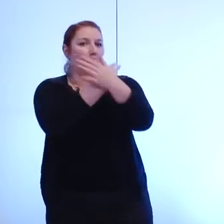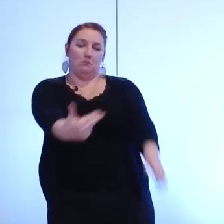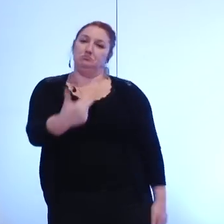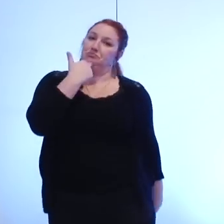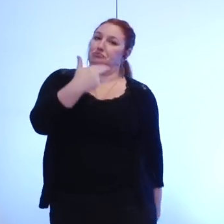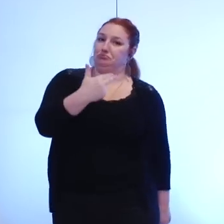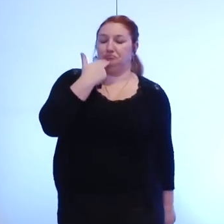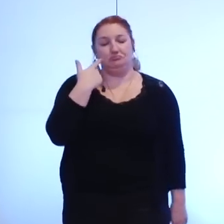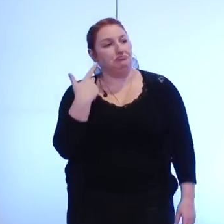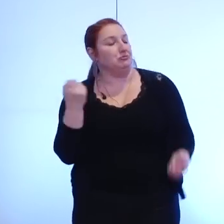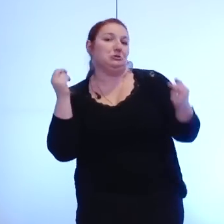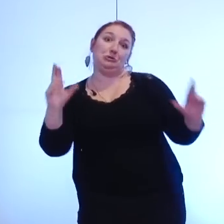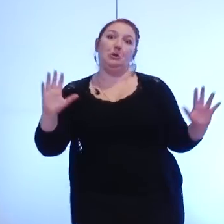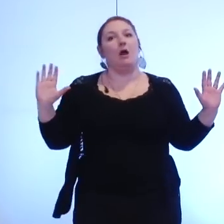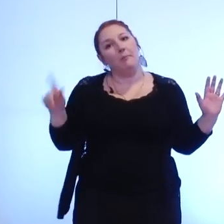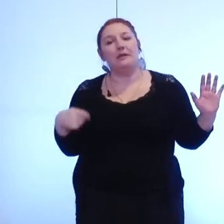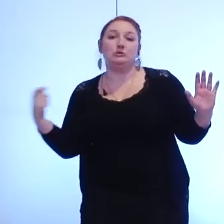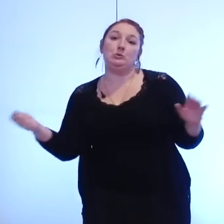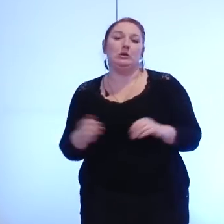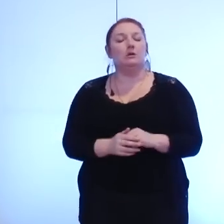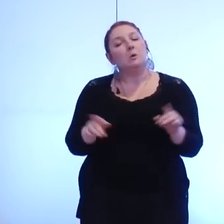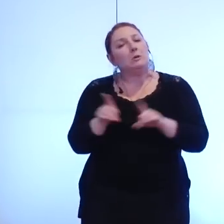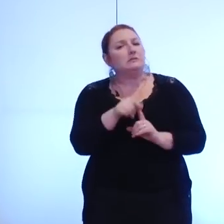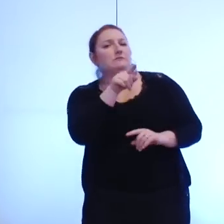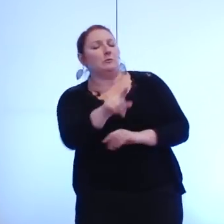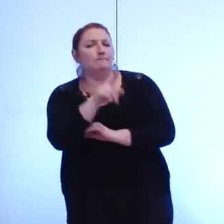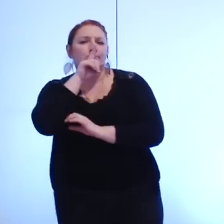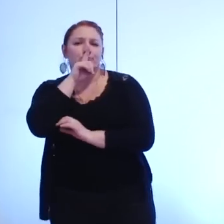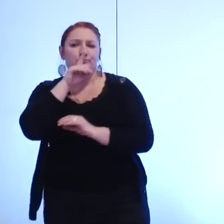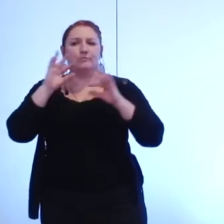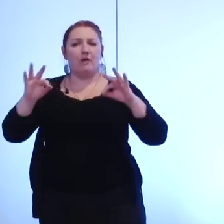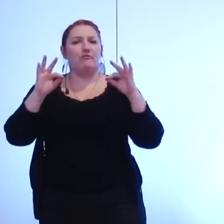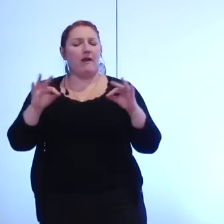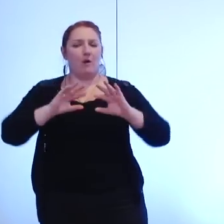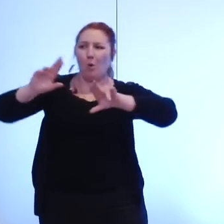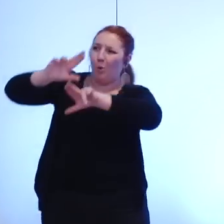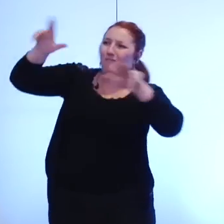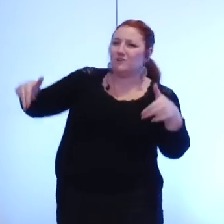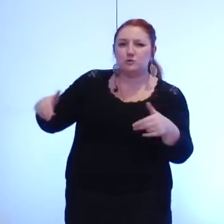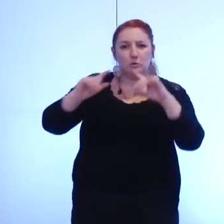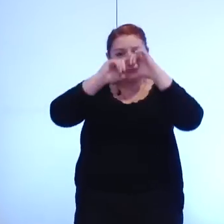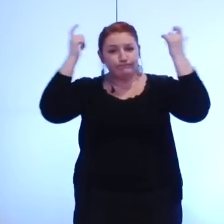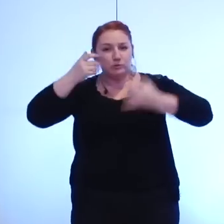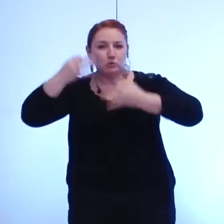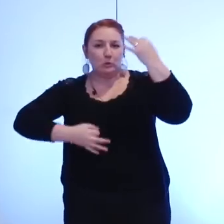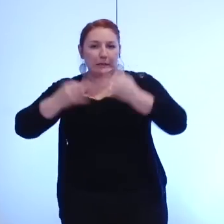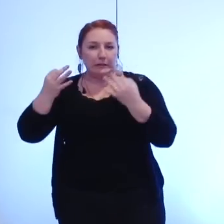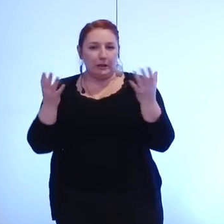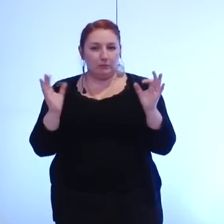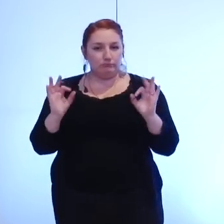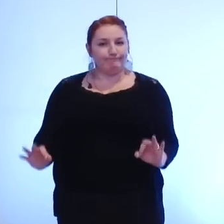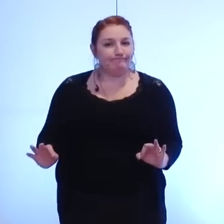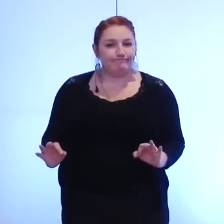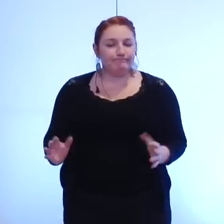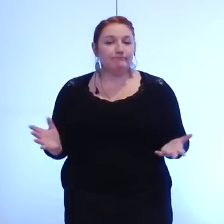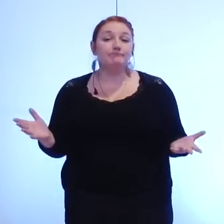enfin vous ne dites rien sur la stabilité juridique de la convention dont nous allons débattre tout à l'heure comme